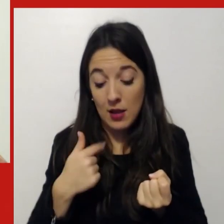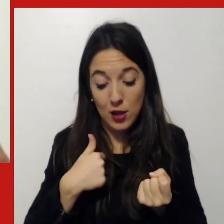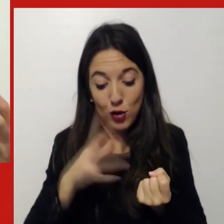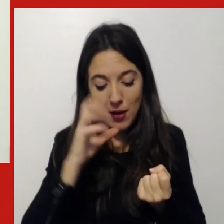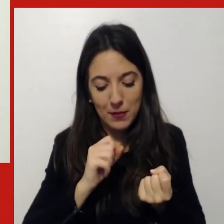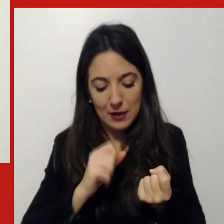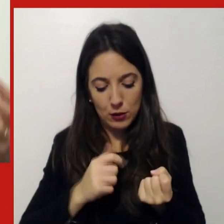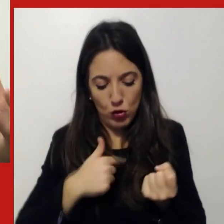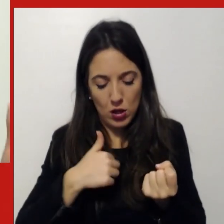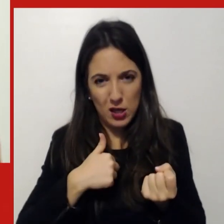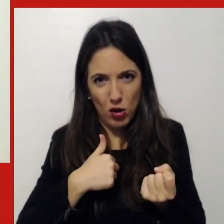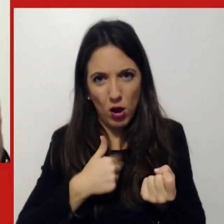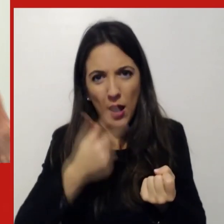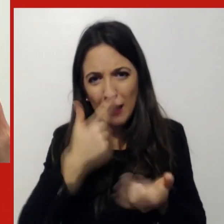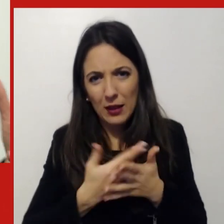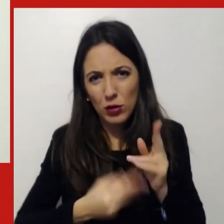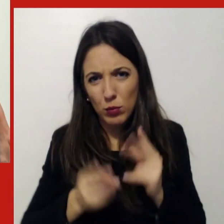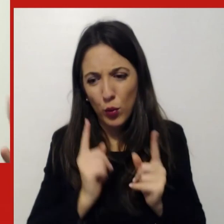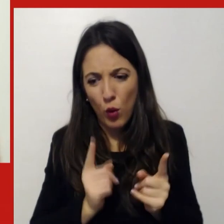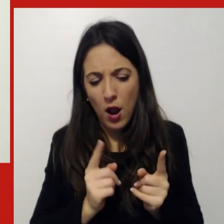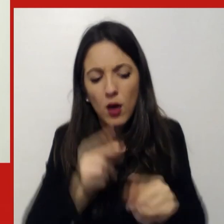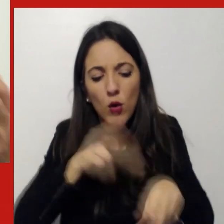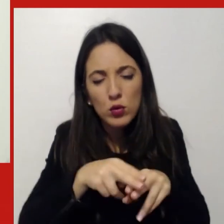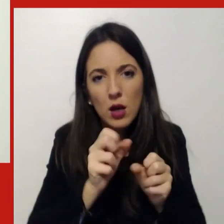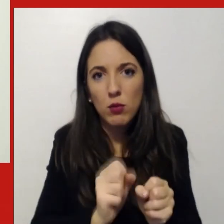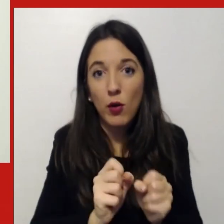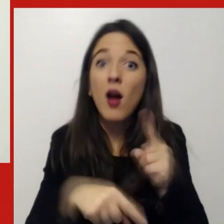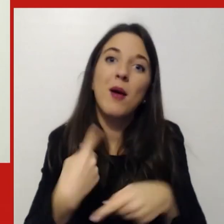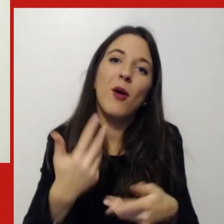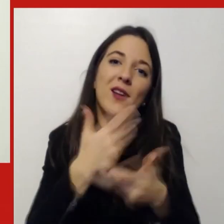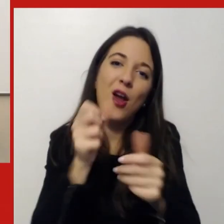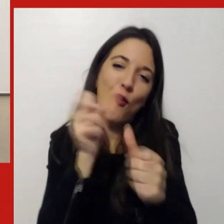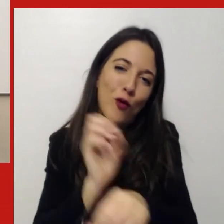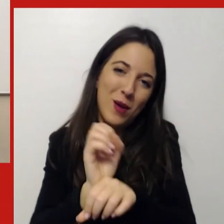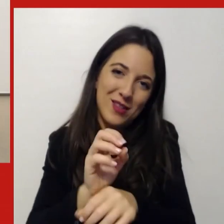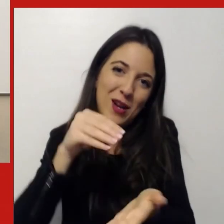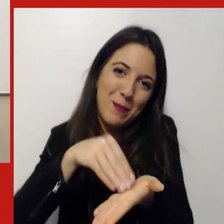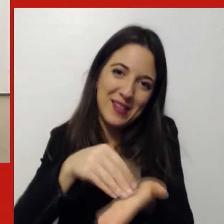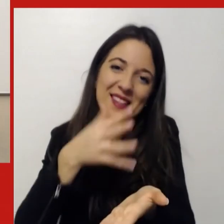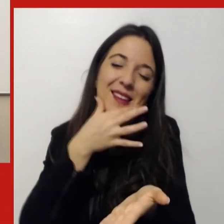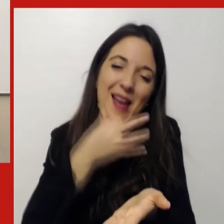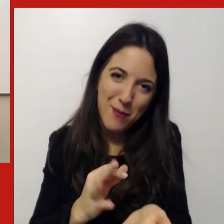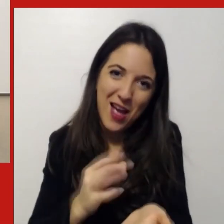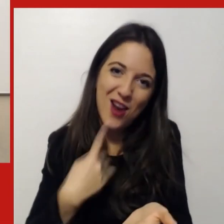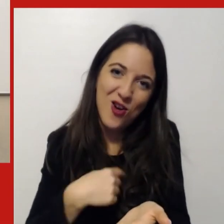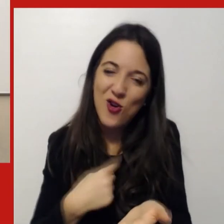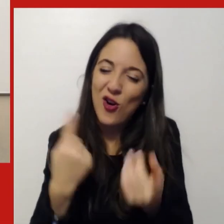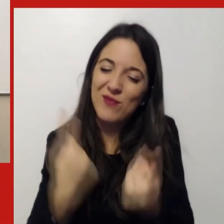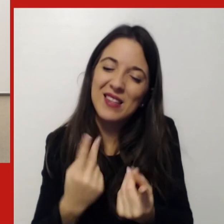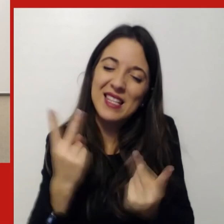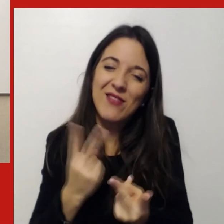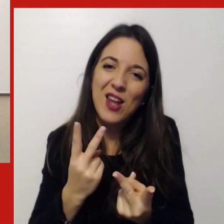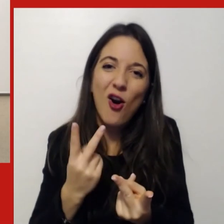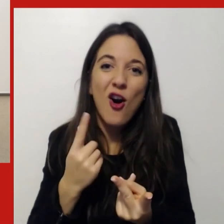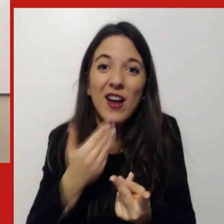meglio e poi ogni tanto qualche bel momento di formazione assieme ci darà anche la voglia di essere parte di un